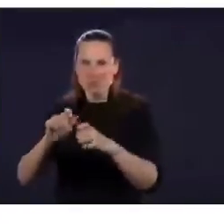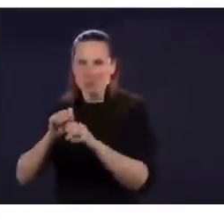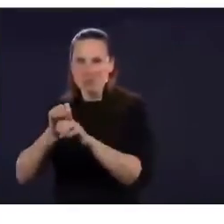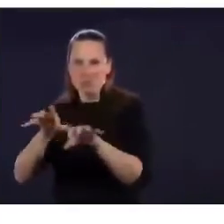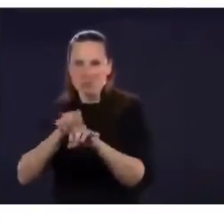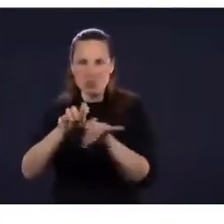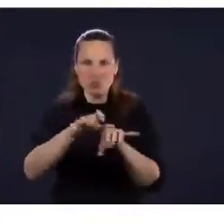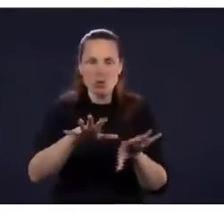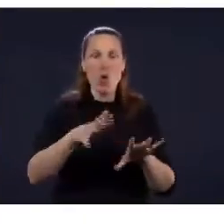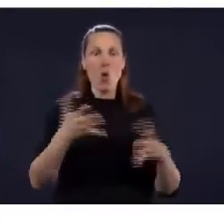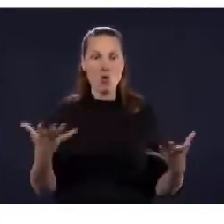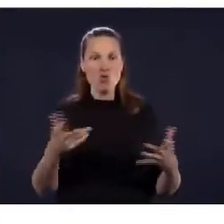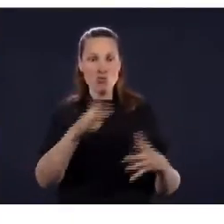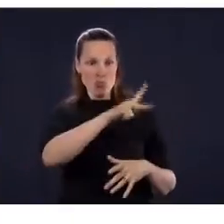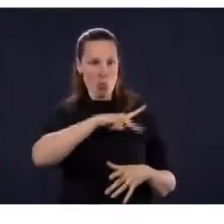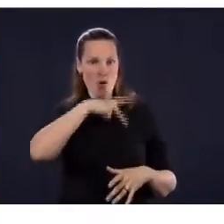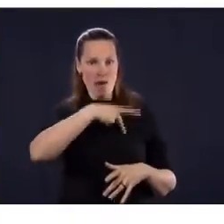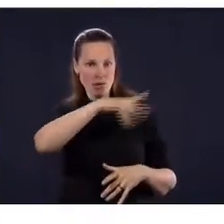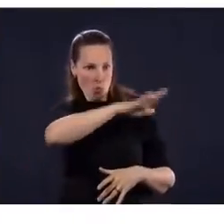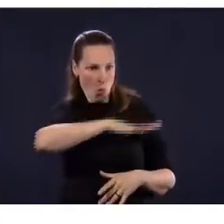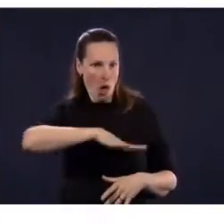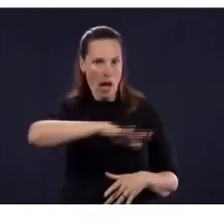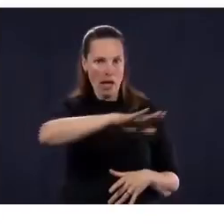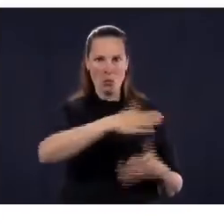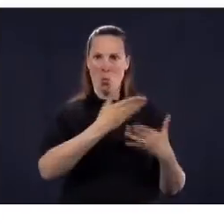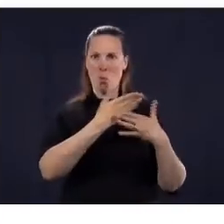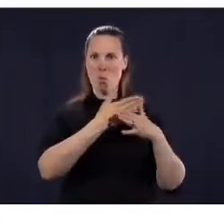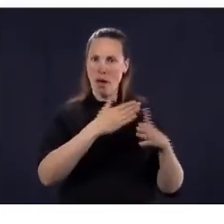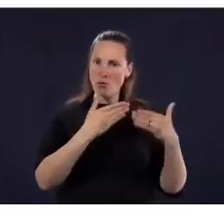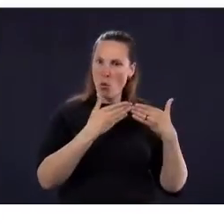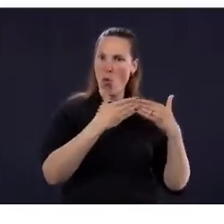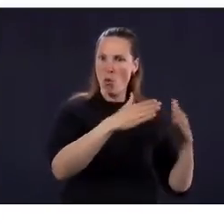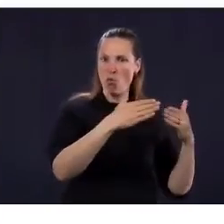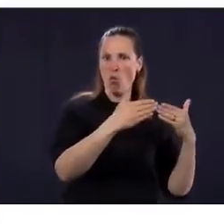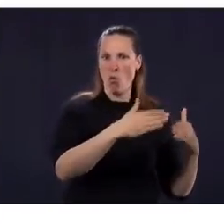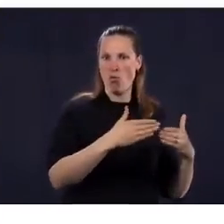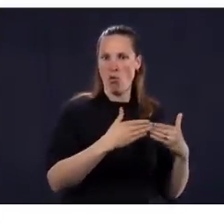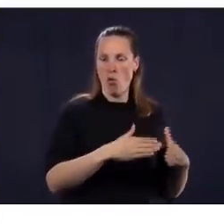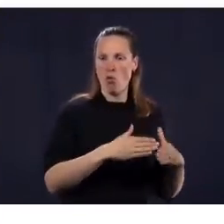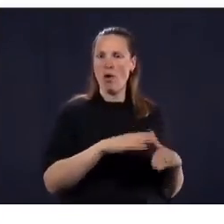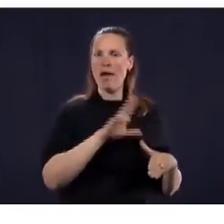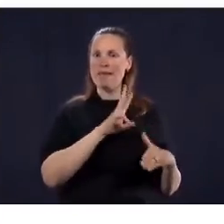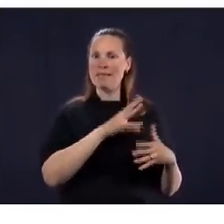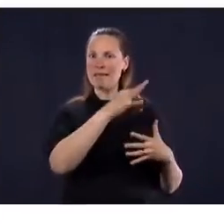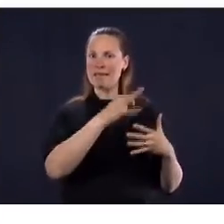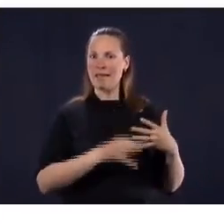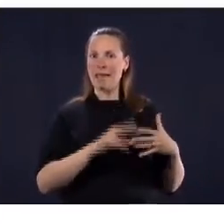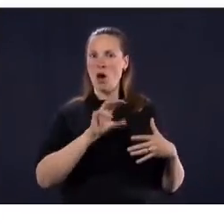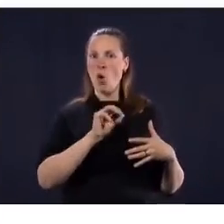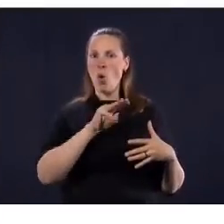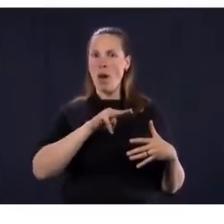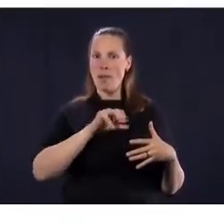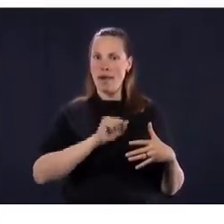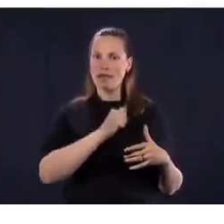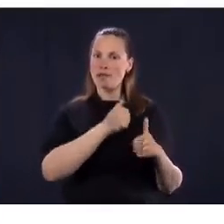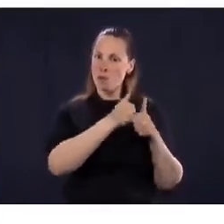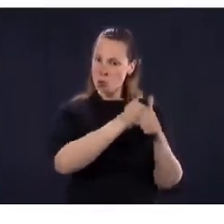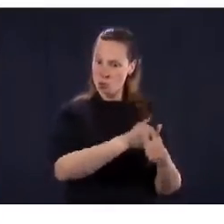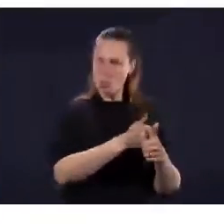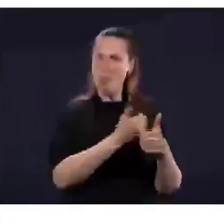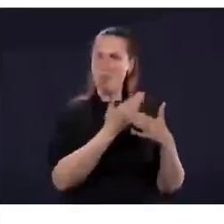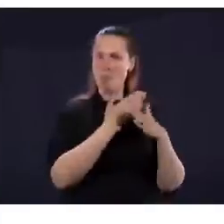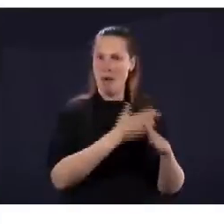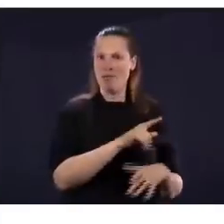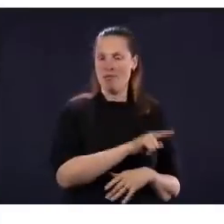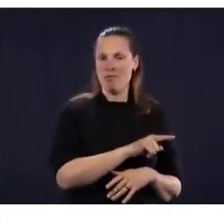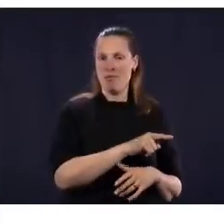'abord, M. le Premier ministre, vous faites un nouvel appel aux renforts pour les CHSLD à Montréal, alors que tout le monde sait que vous disposez de